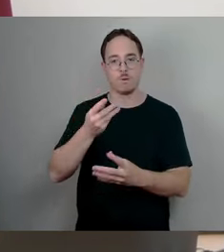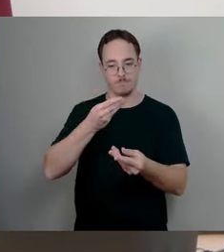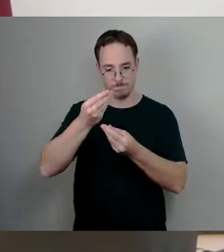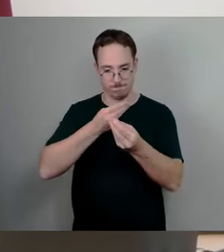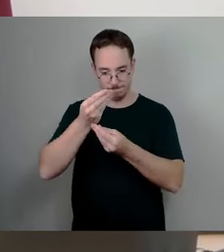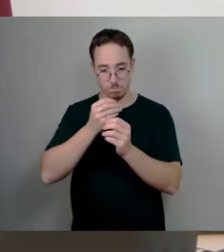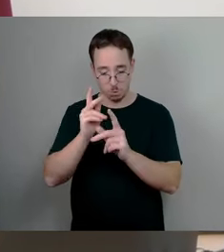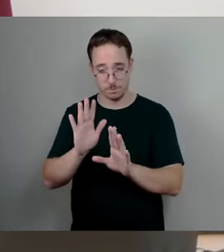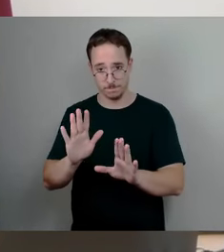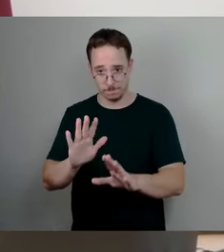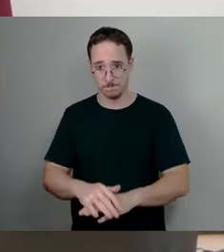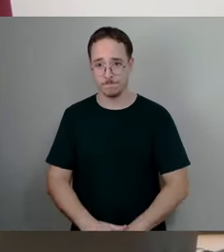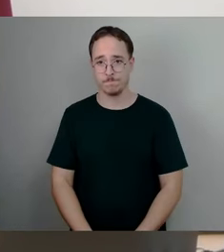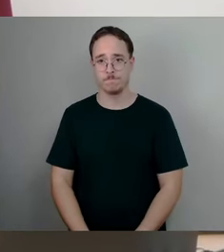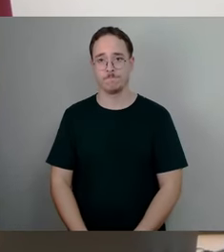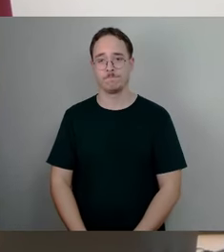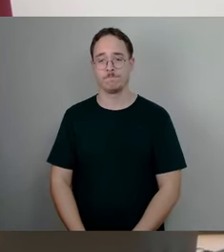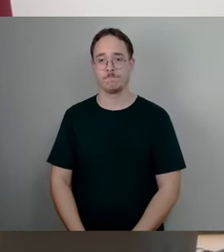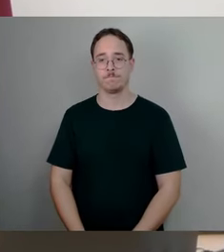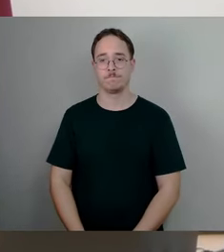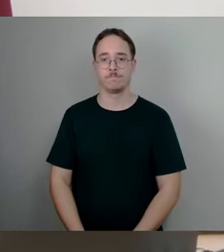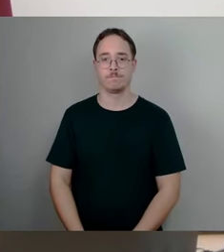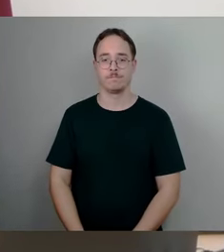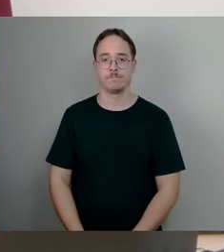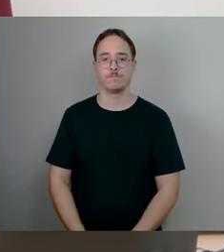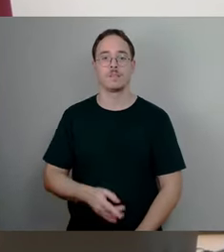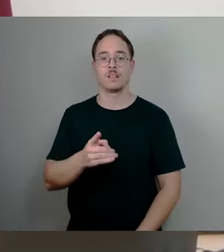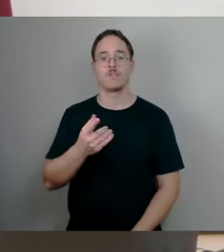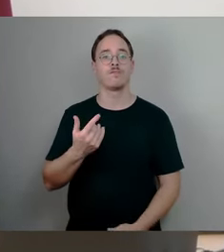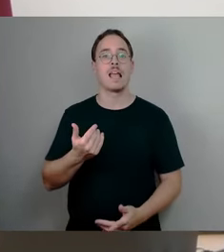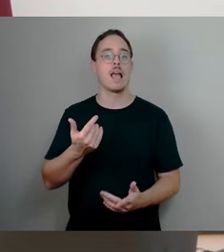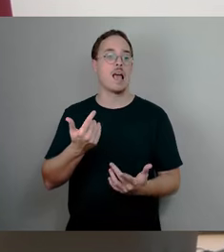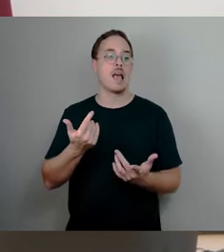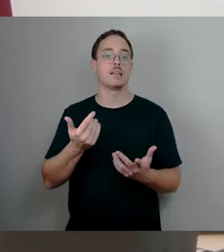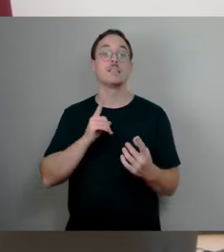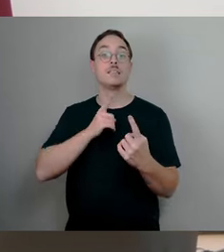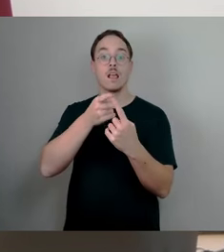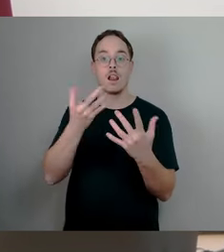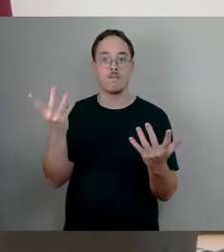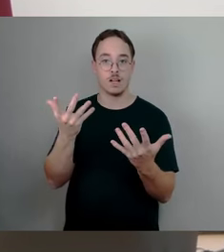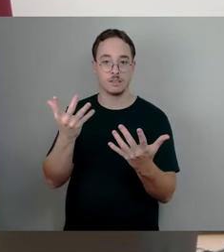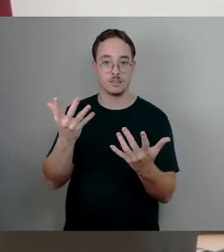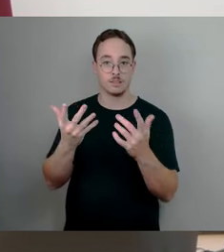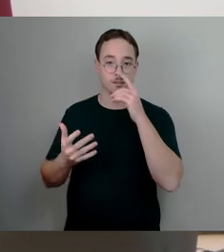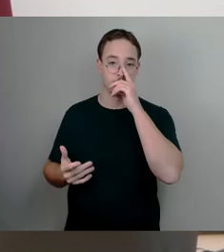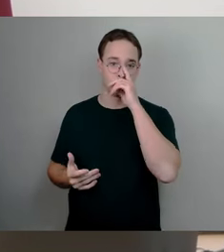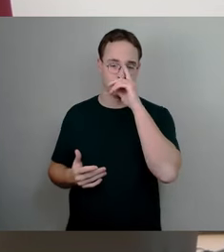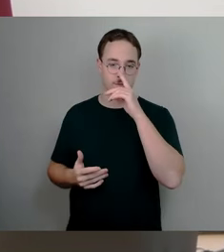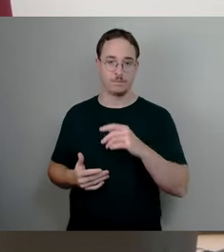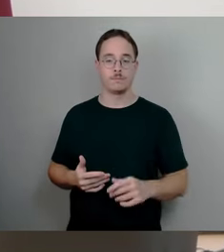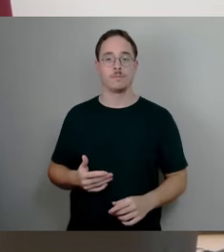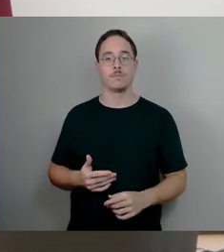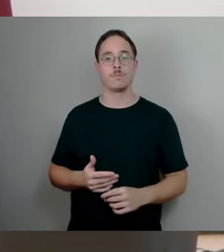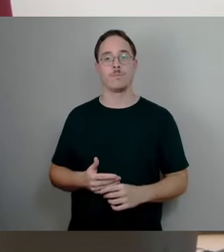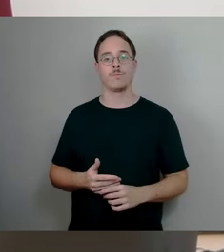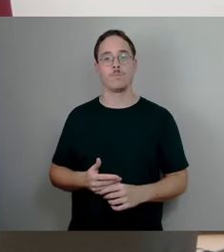Hier liegt die entsprechende Absichtserklärung des Ministerpräsidenten in der